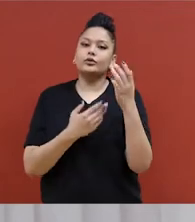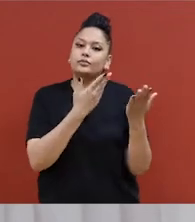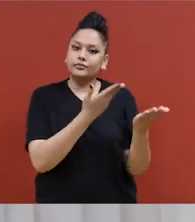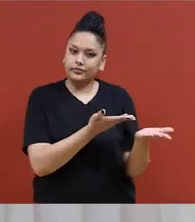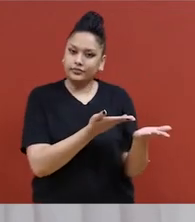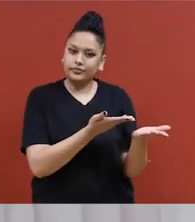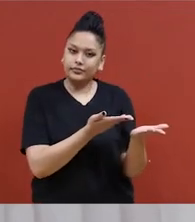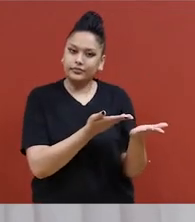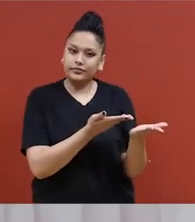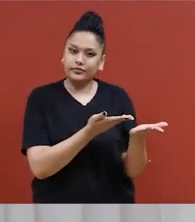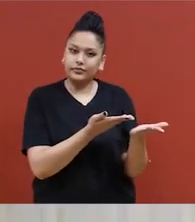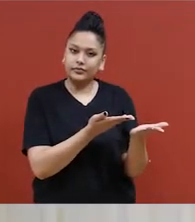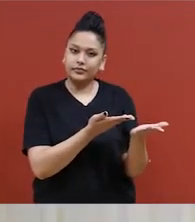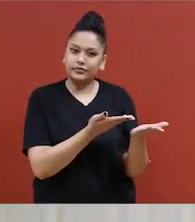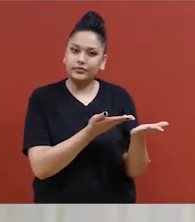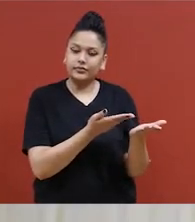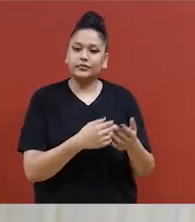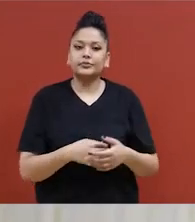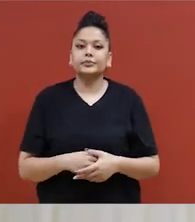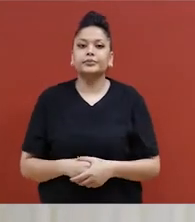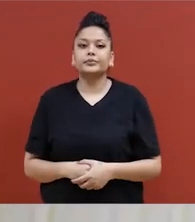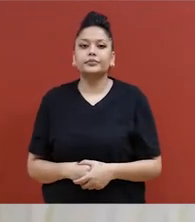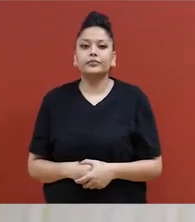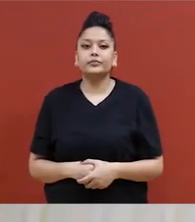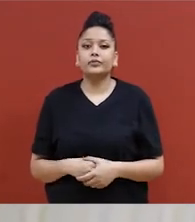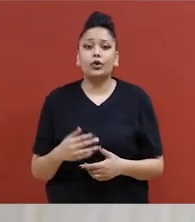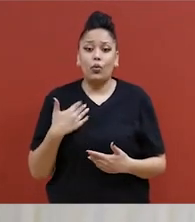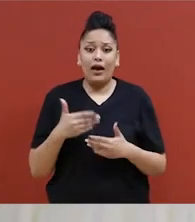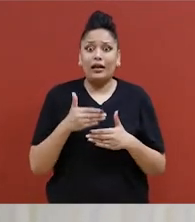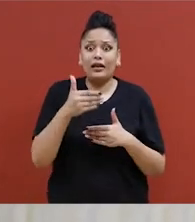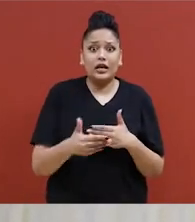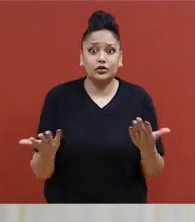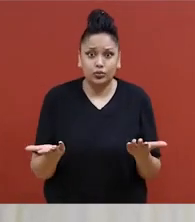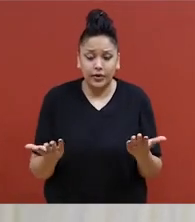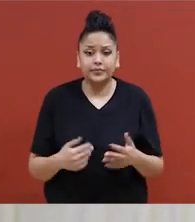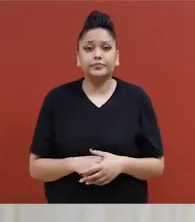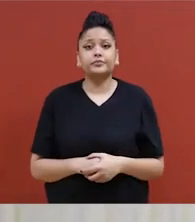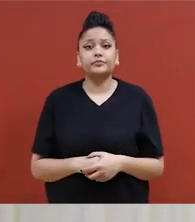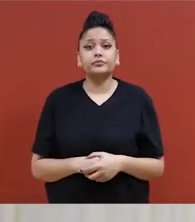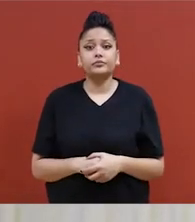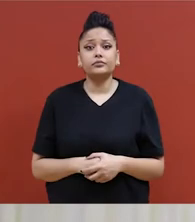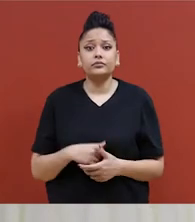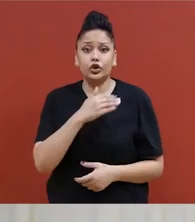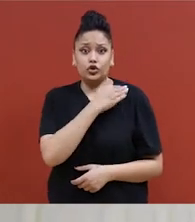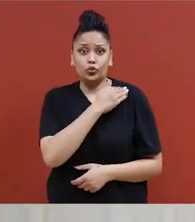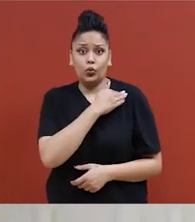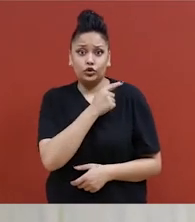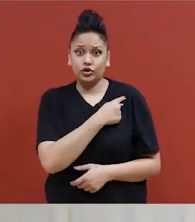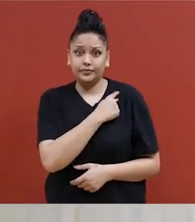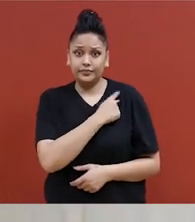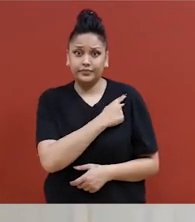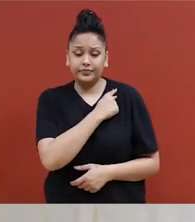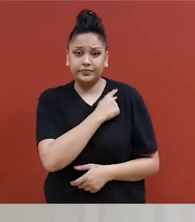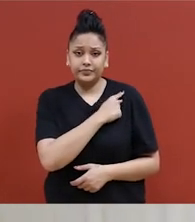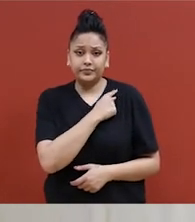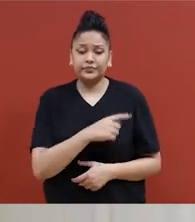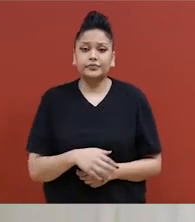Deb se libère de la prise d'étranglement de son assistante. Donc, ce que je fais, j'utilise mon épaule contre le pouce de l'attaquant.